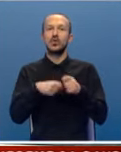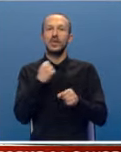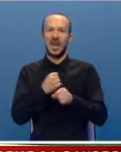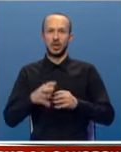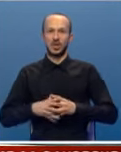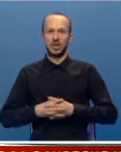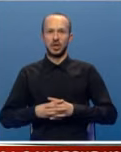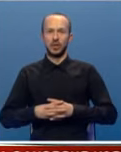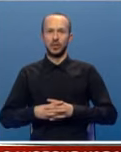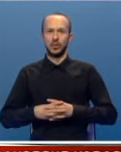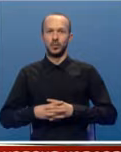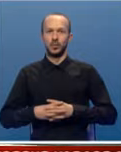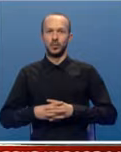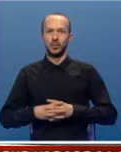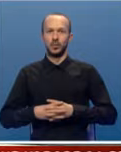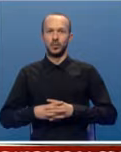djelatnost.